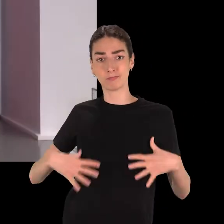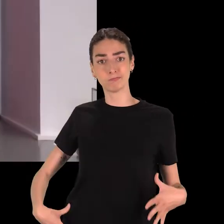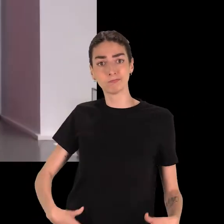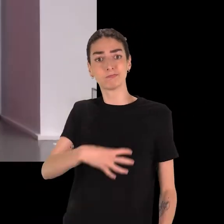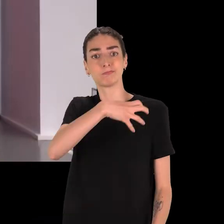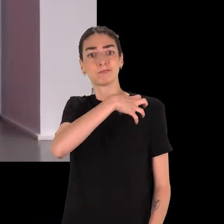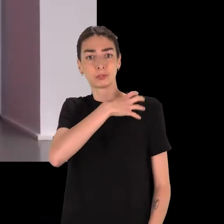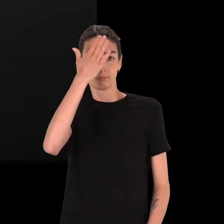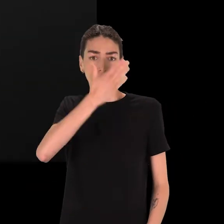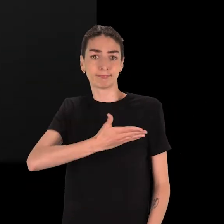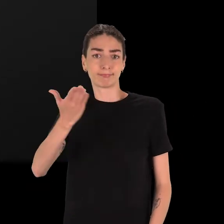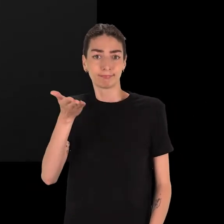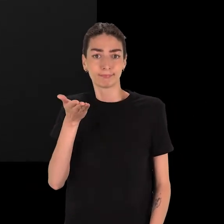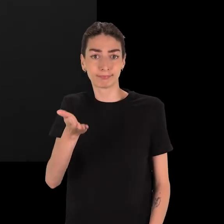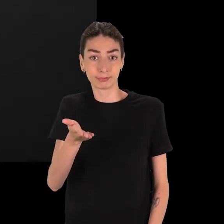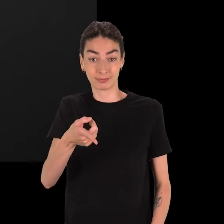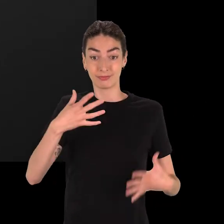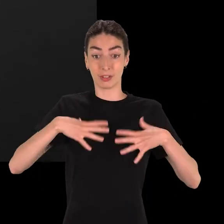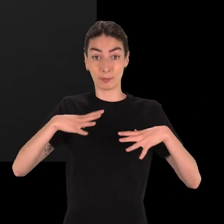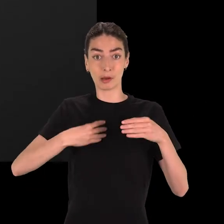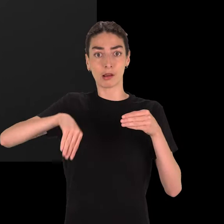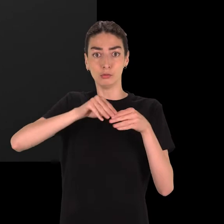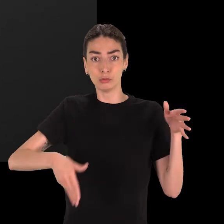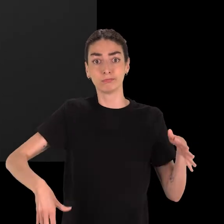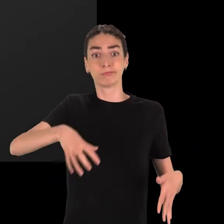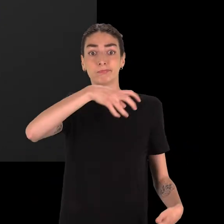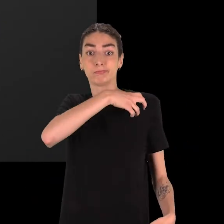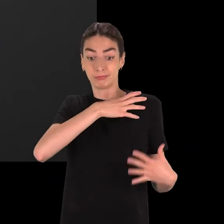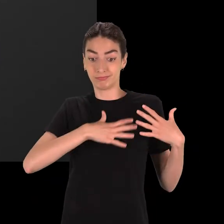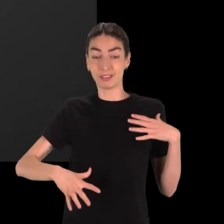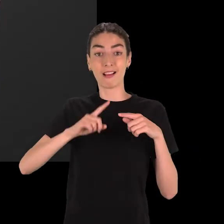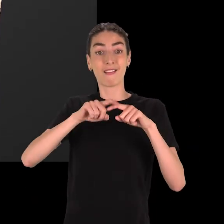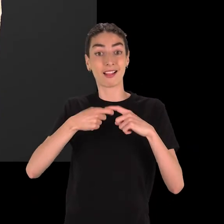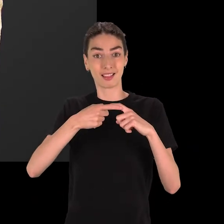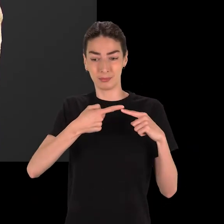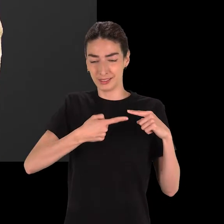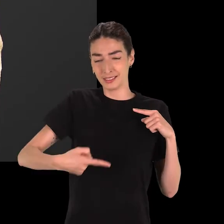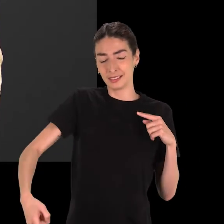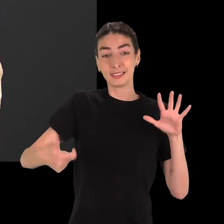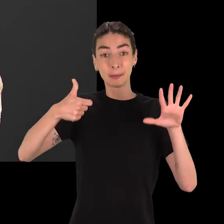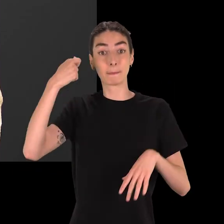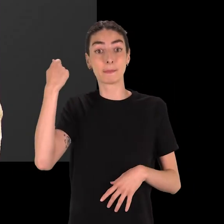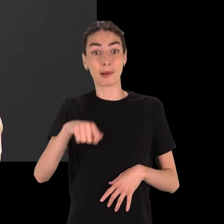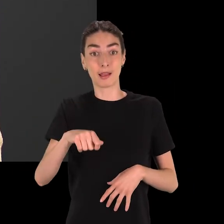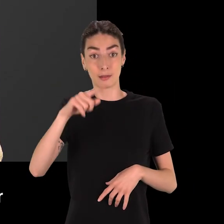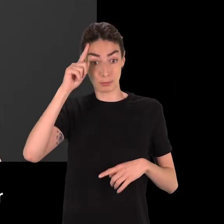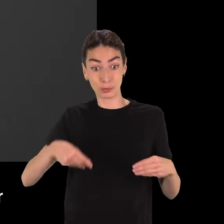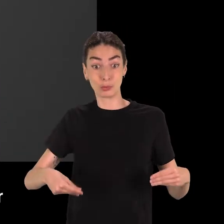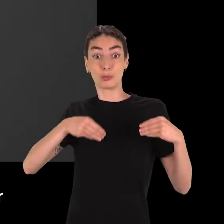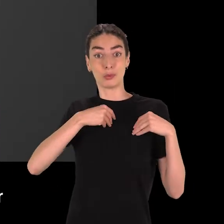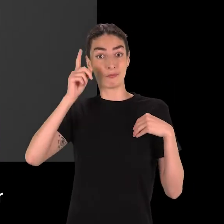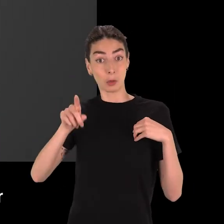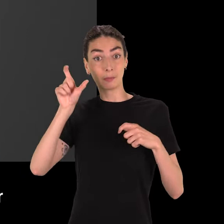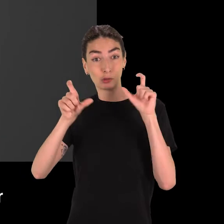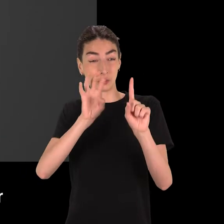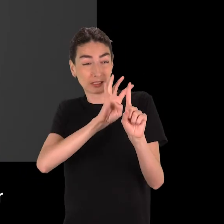parlant est probablement celui de la toge chez les Romains. Ce très grand drap de laine de plus de 6 mètres de long se portait au-dessus d'une tunique. Il fallait